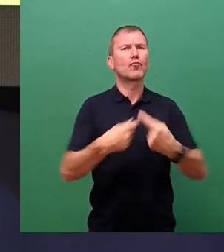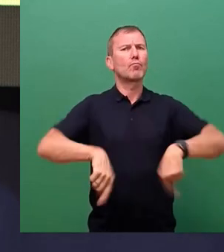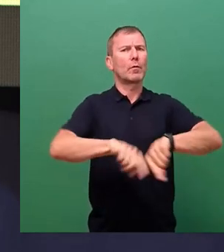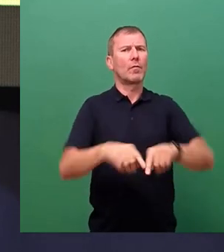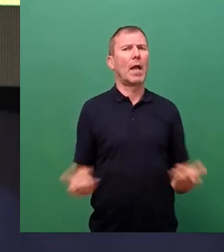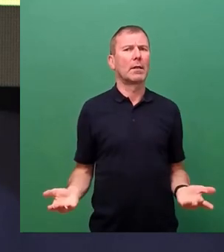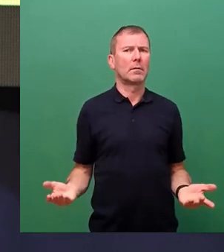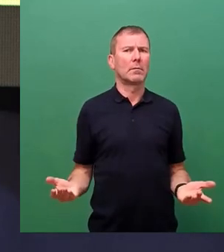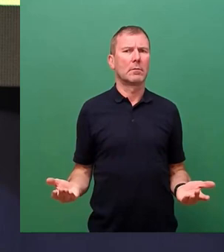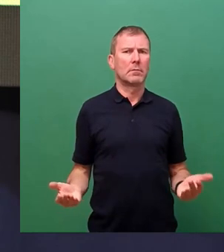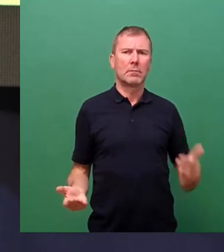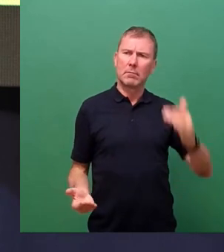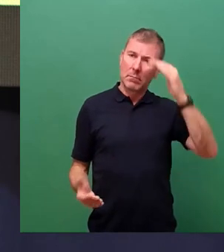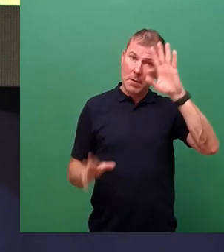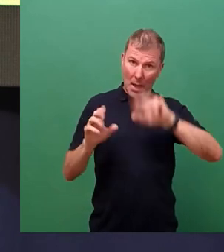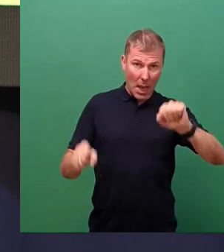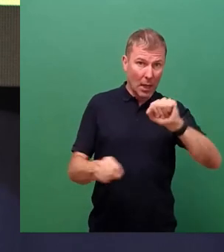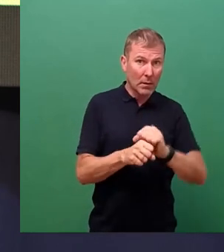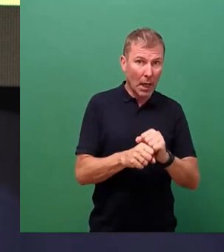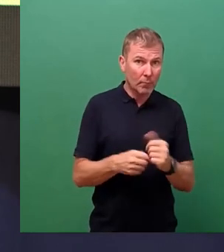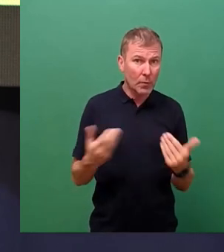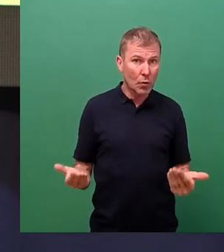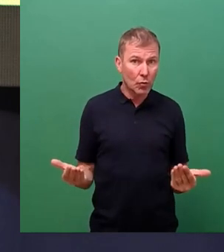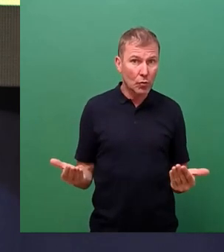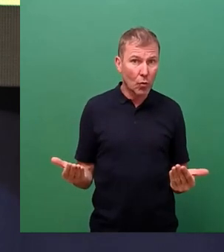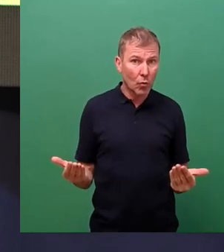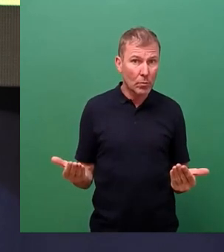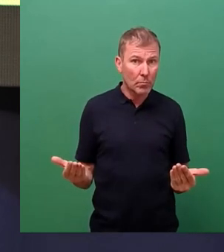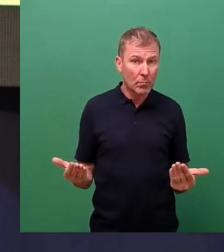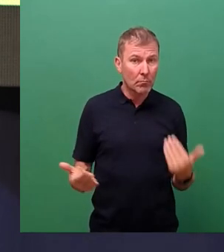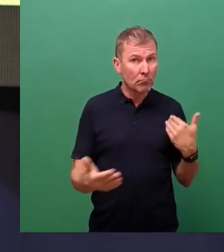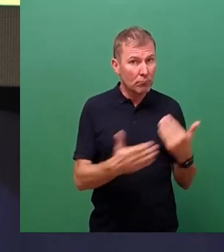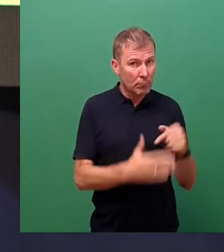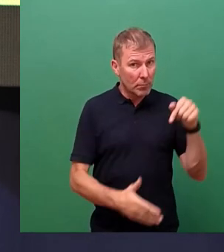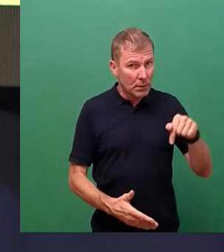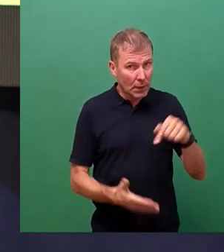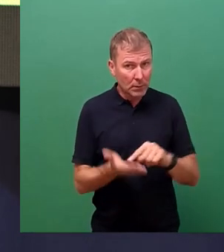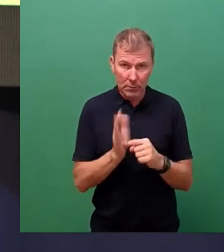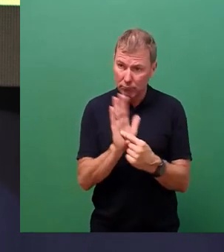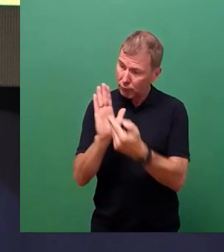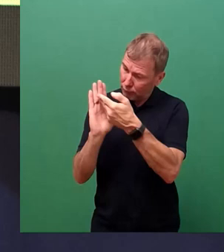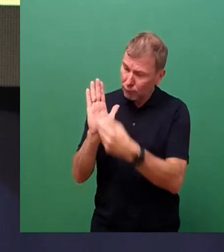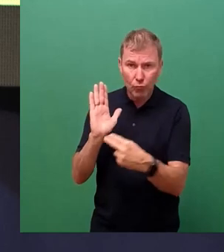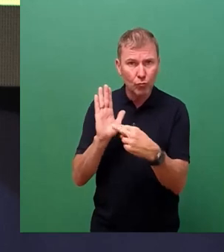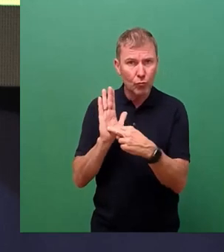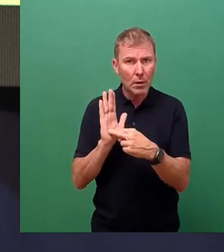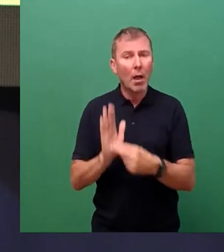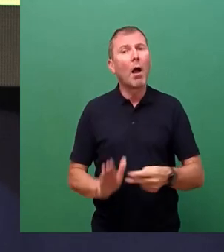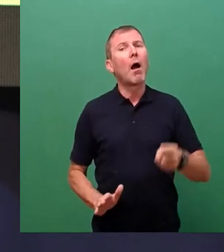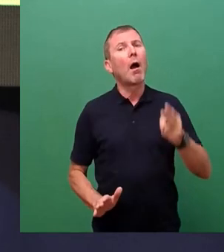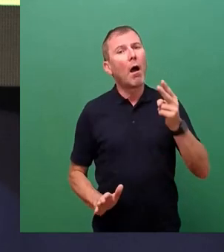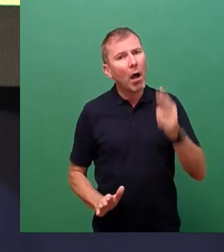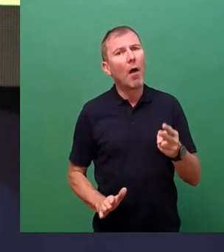Ehrenamt ist, so wie es sich derzeit darstellt, auch eine Quelle für